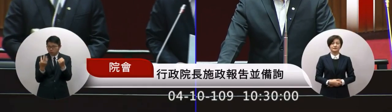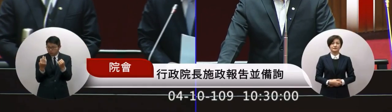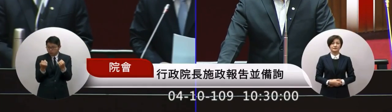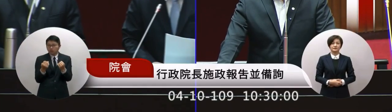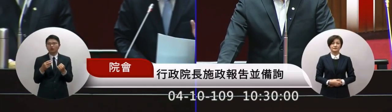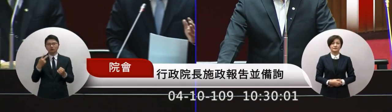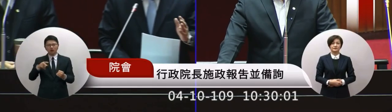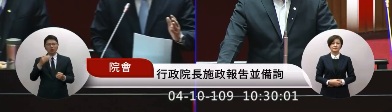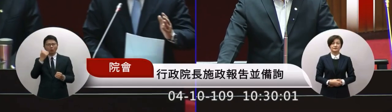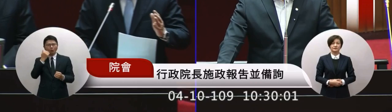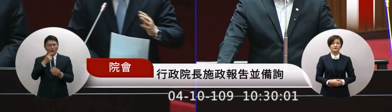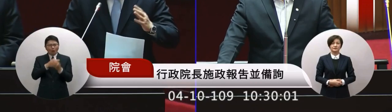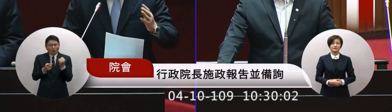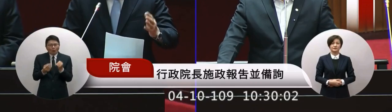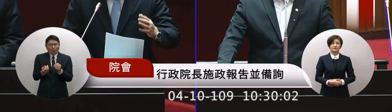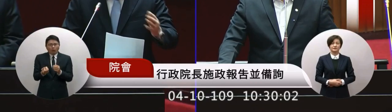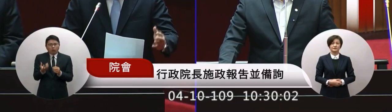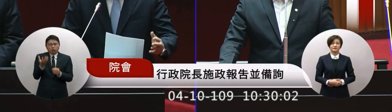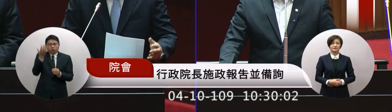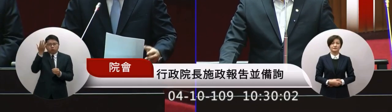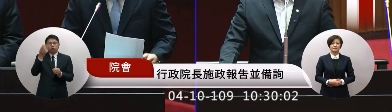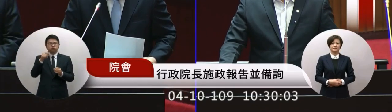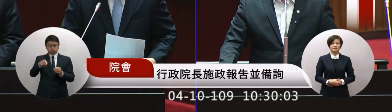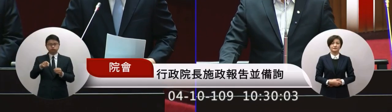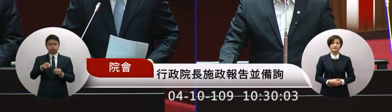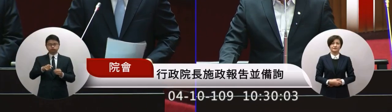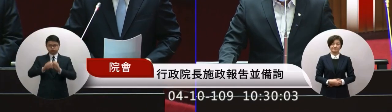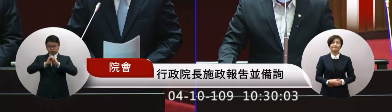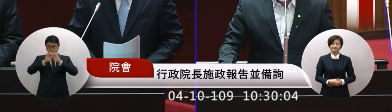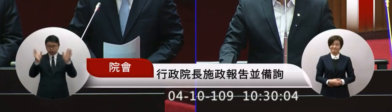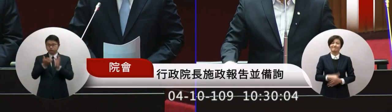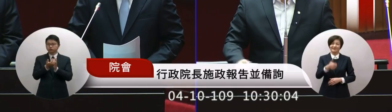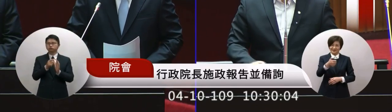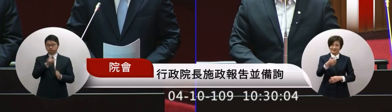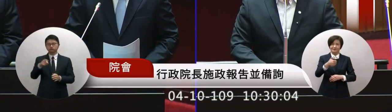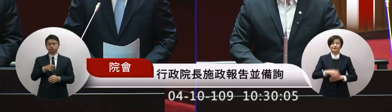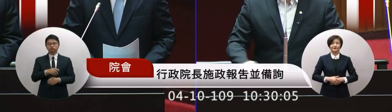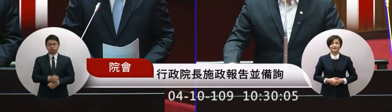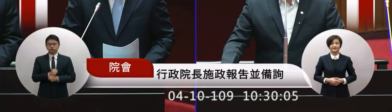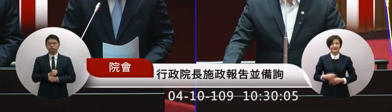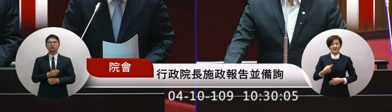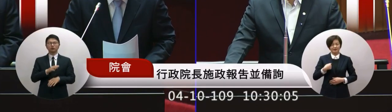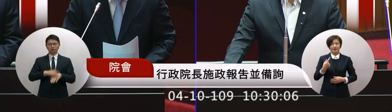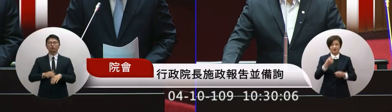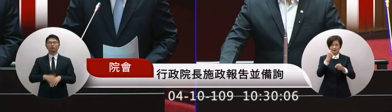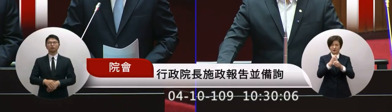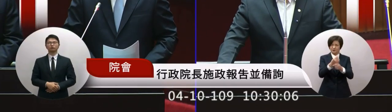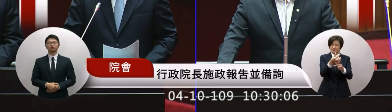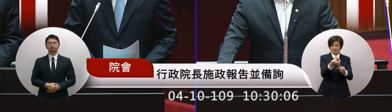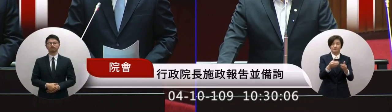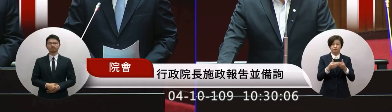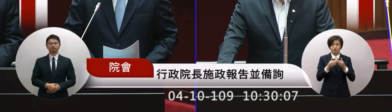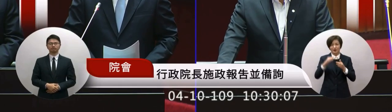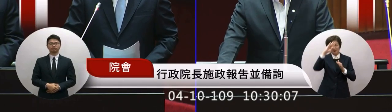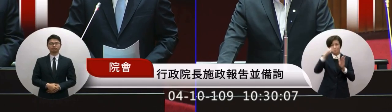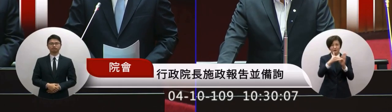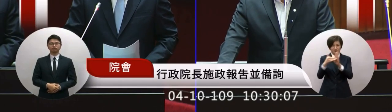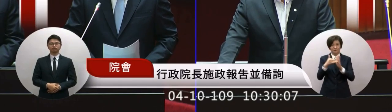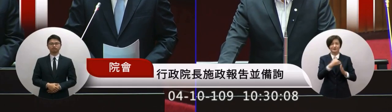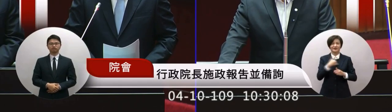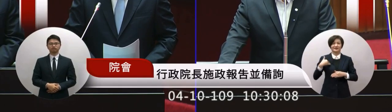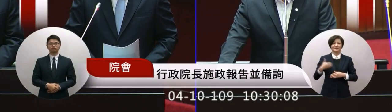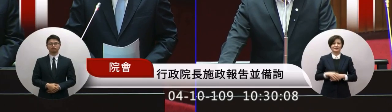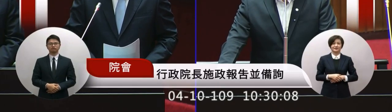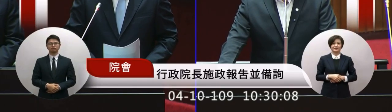達到一定的車流量那也會有警示謝謝我們想要確實要做好防疫當然我在這邊